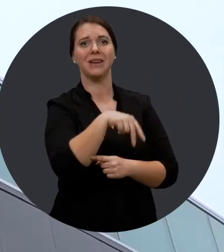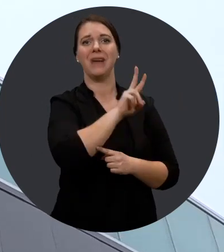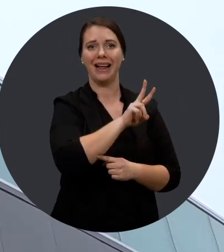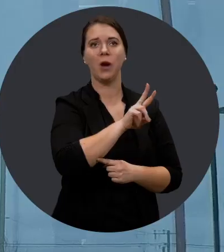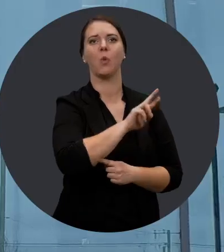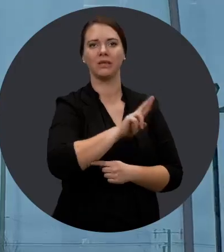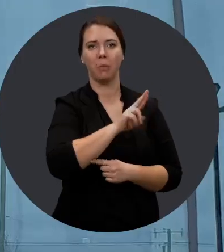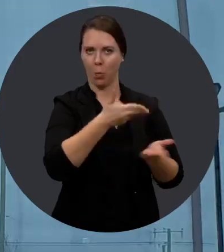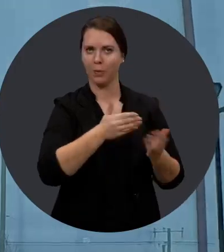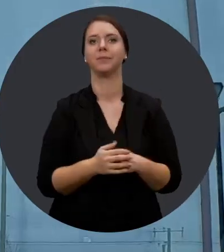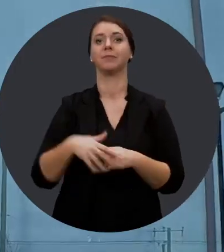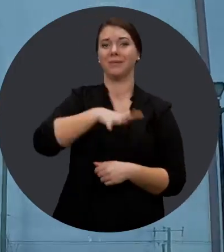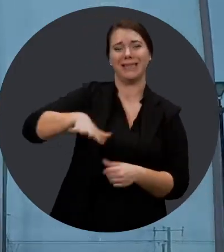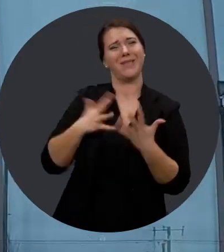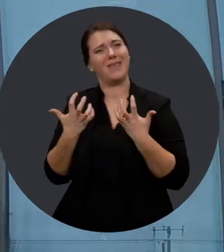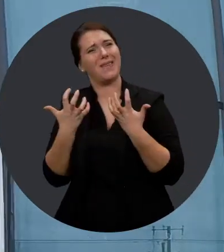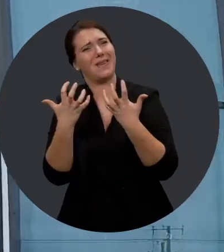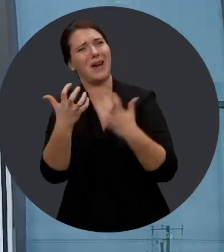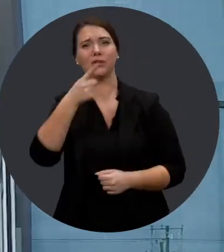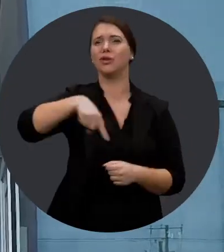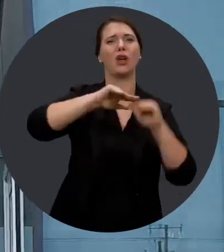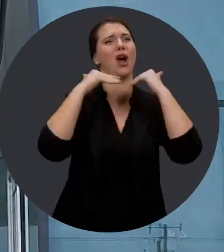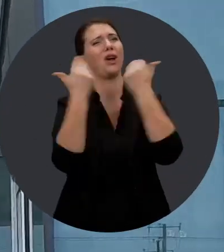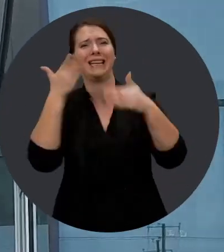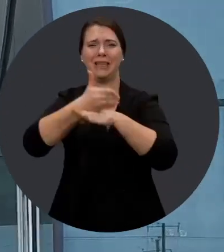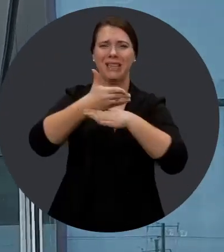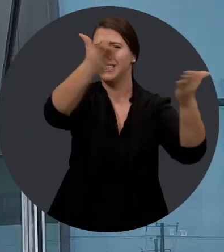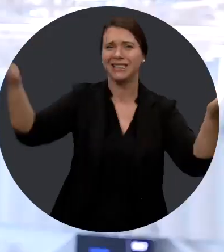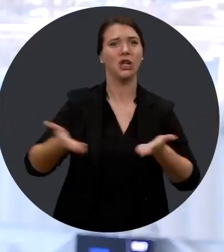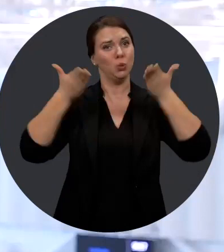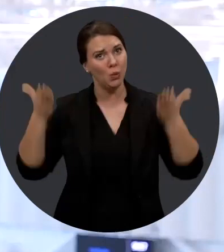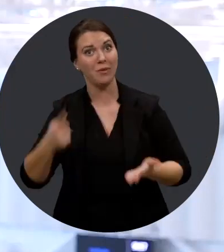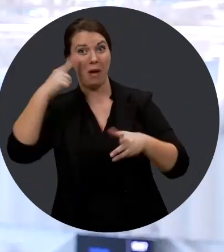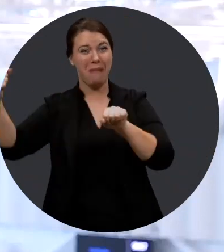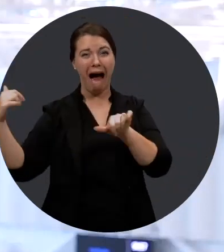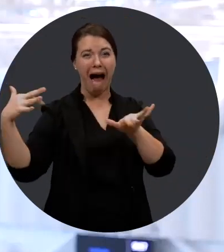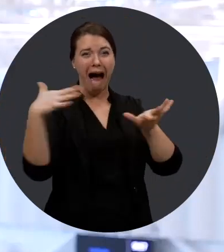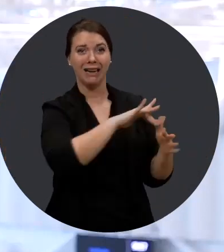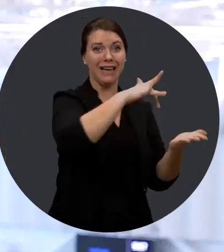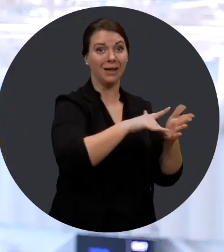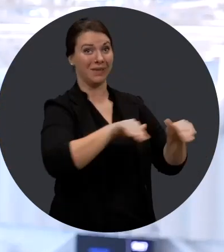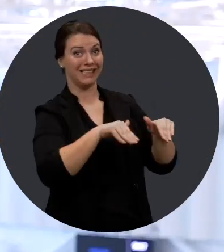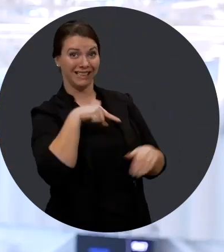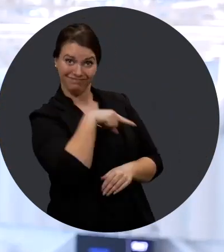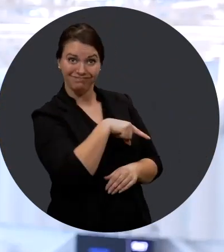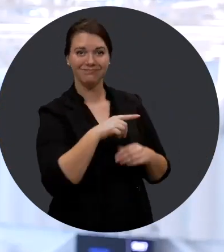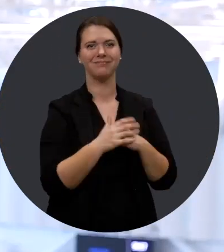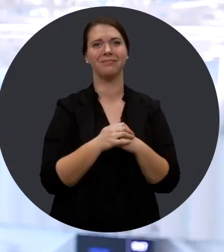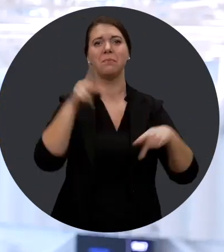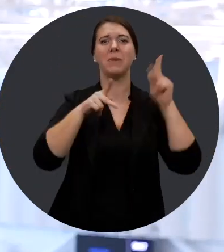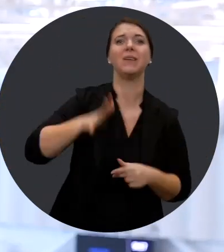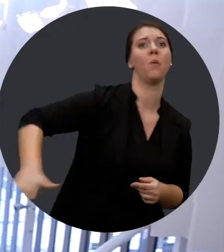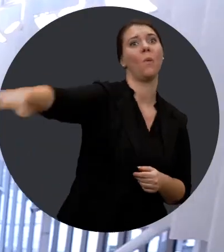personnes handicapées de la vallée du Quichelieu. Nous, ce qu'on souhaitait, c'est que ça soit accessible à tous. De suite, on a vu l'engouement des gens pour